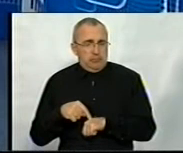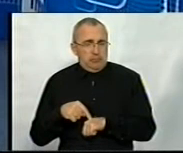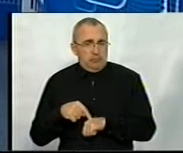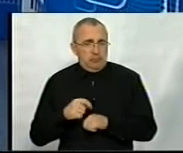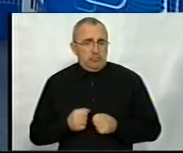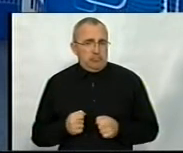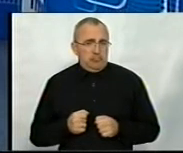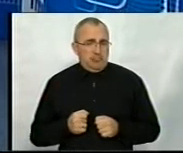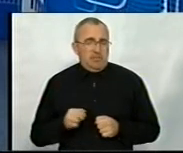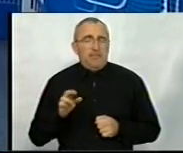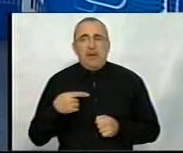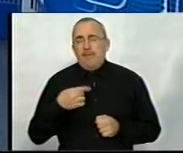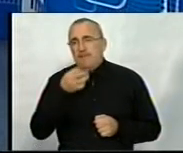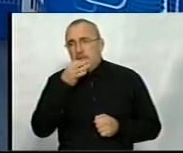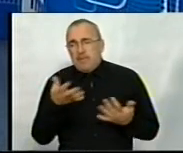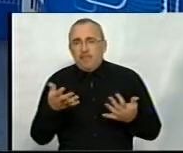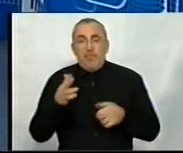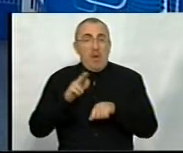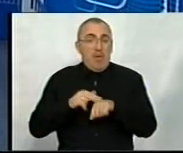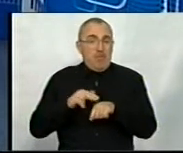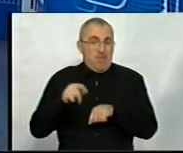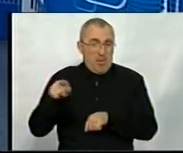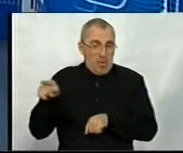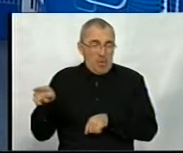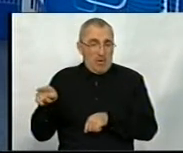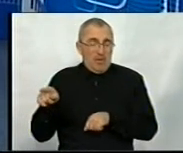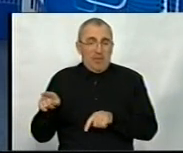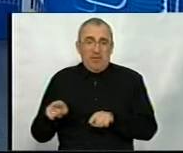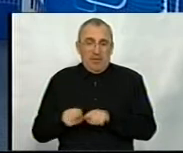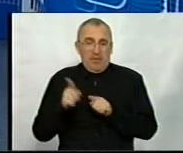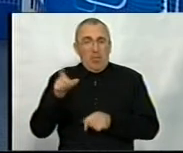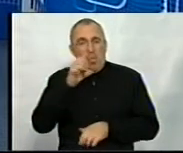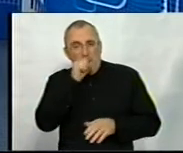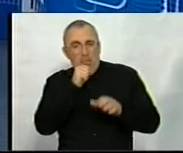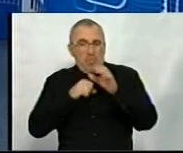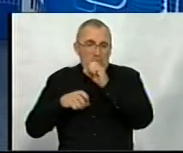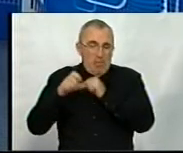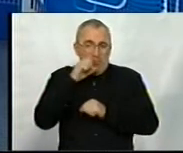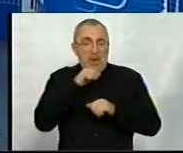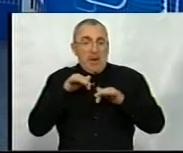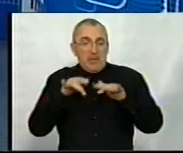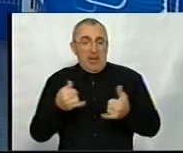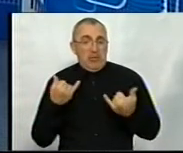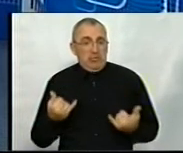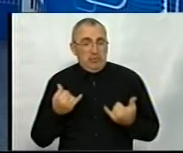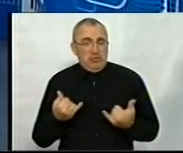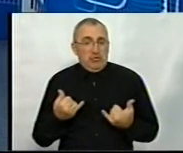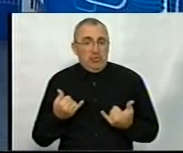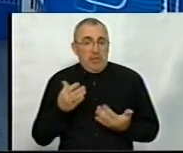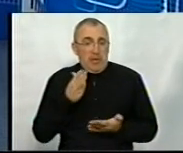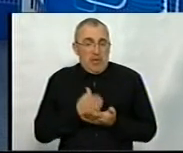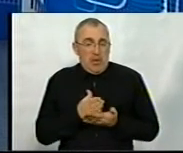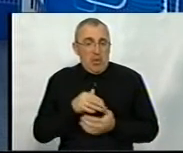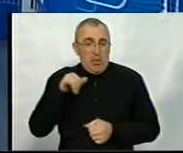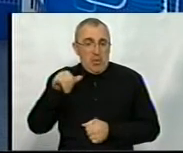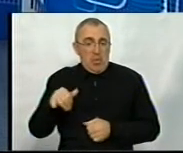Ну, как вам сказать, полиция, полиция все равно еще умалчивает дело, которое сейчас, вот, уже есть уже